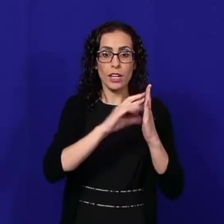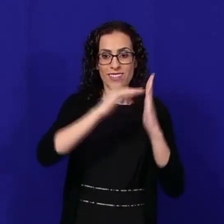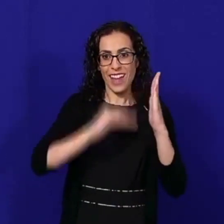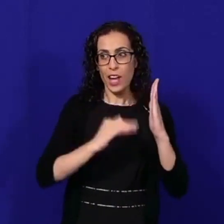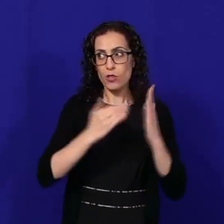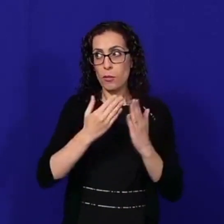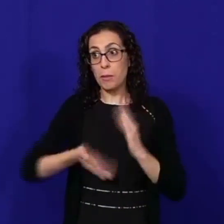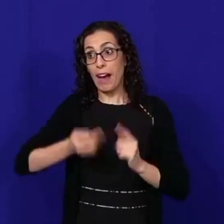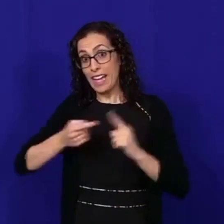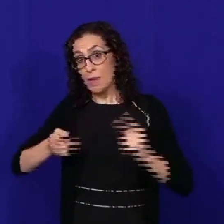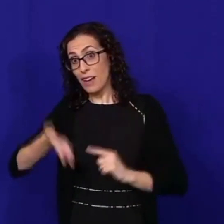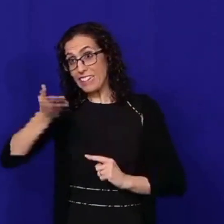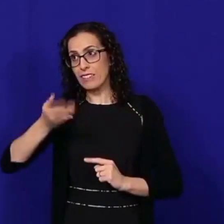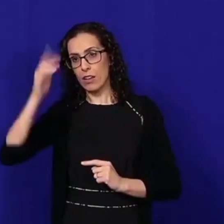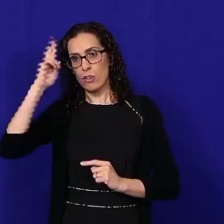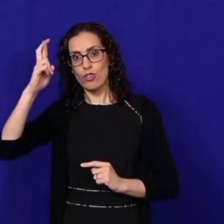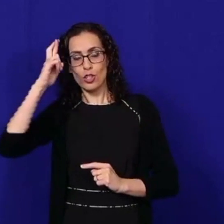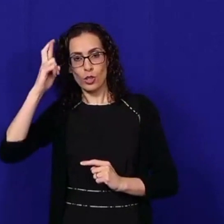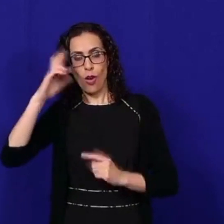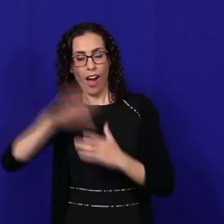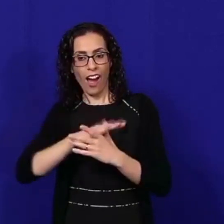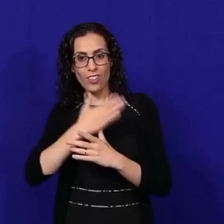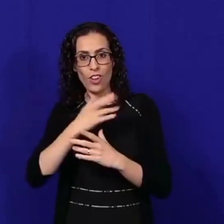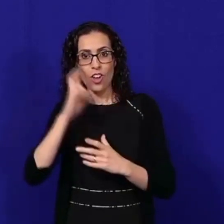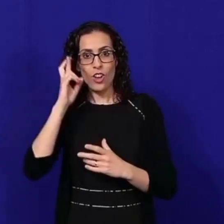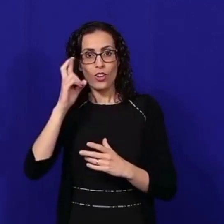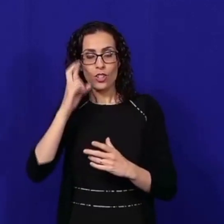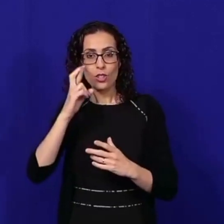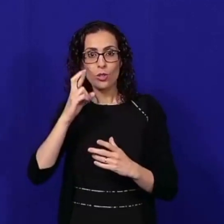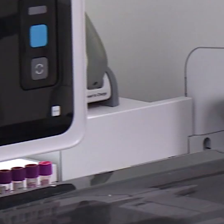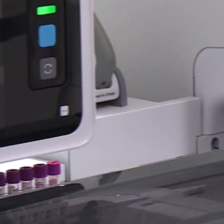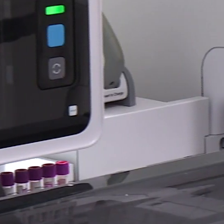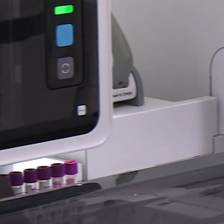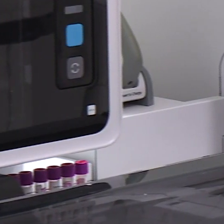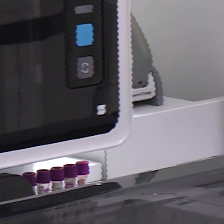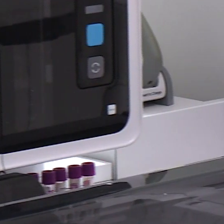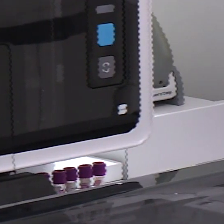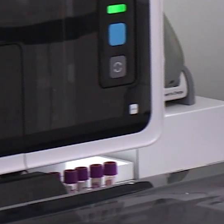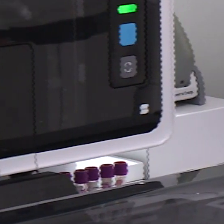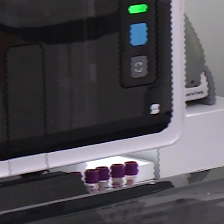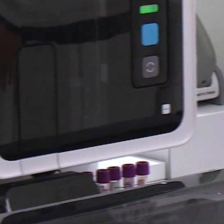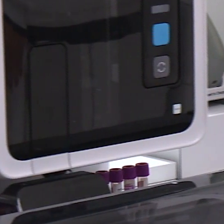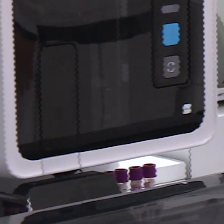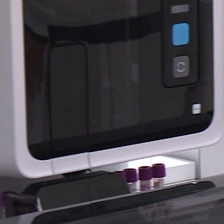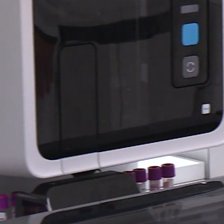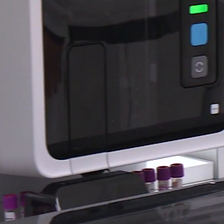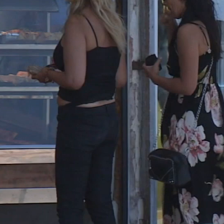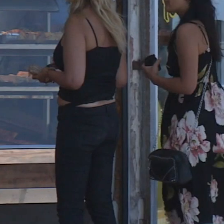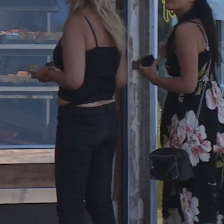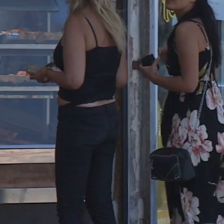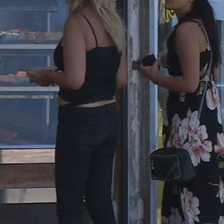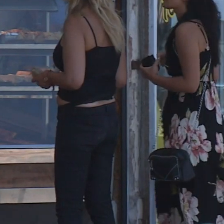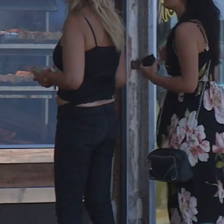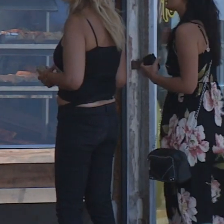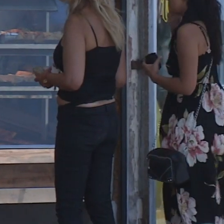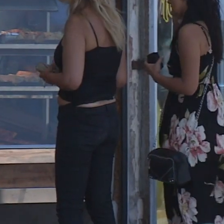-i xnafu li jem dan il-vajrus li jadu għiet juċċir kolamana. Xarmen għauġi insistit li jekki situazzjoni fpajizna t-kompliti grava muċ esklus